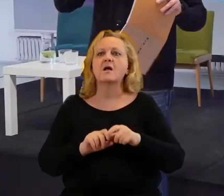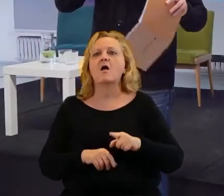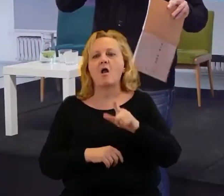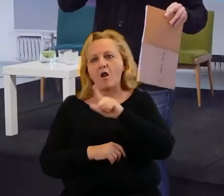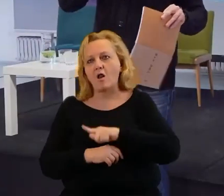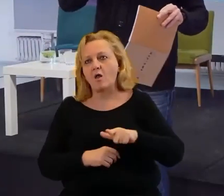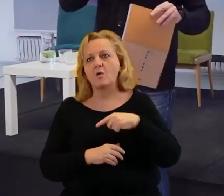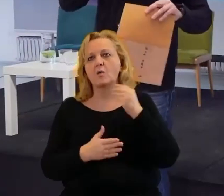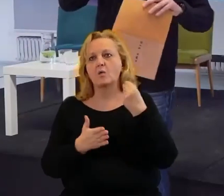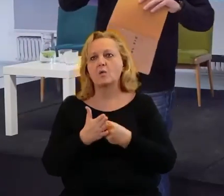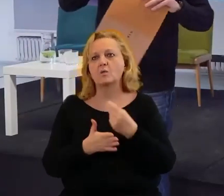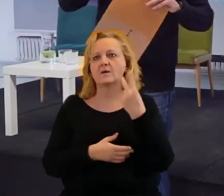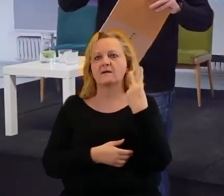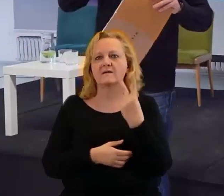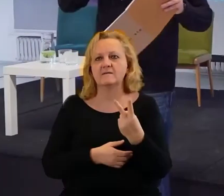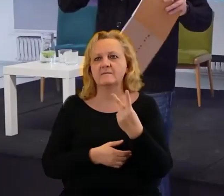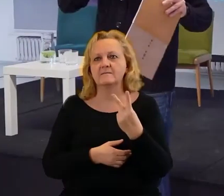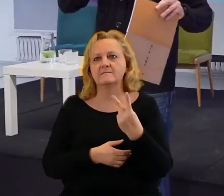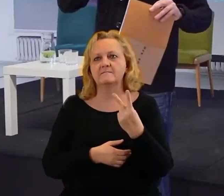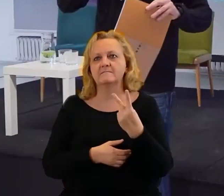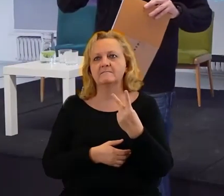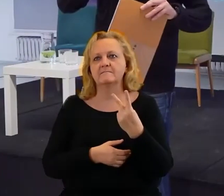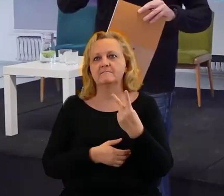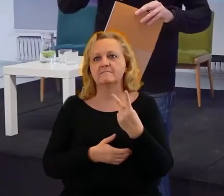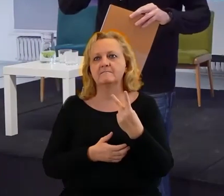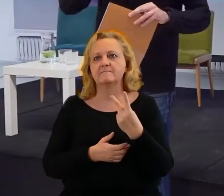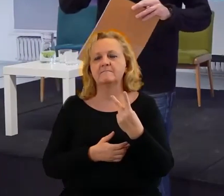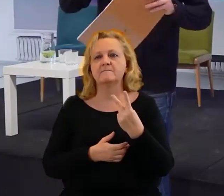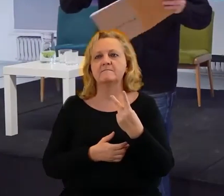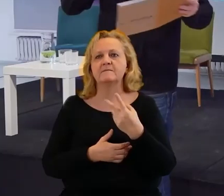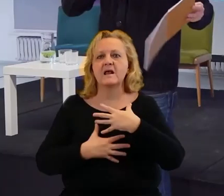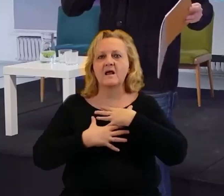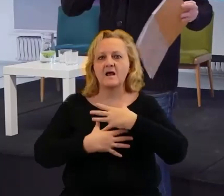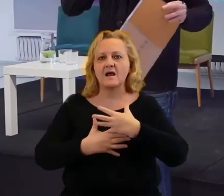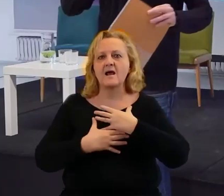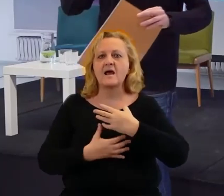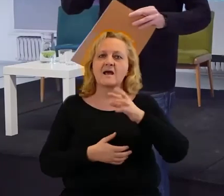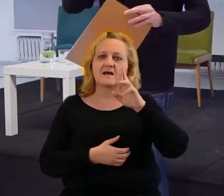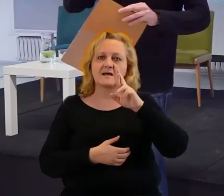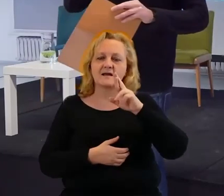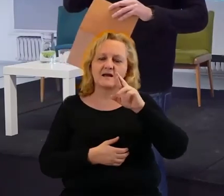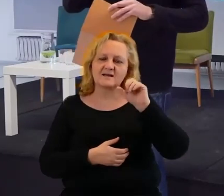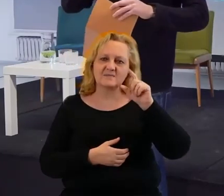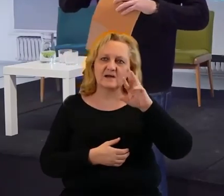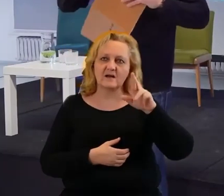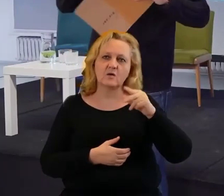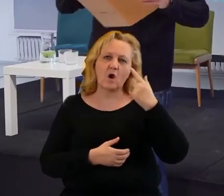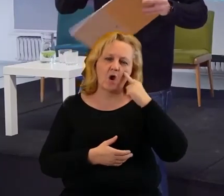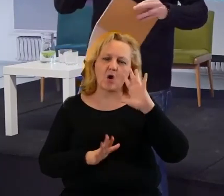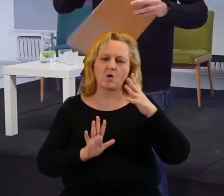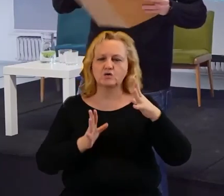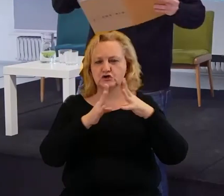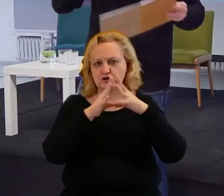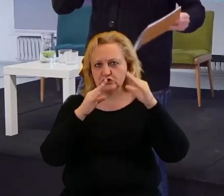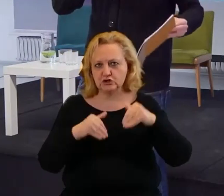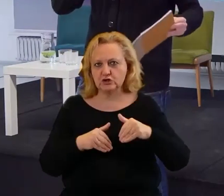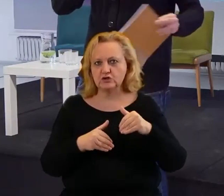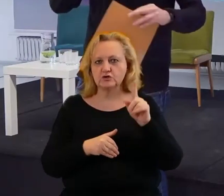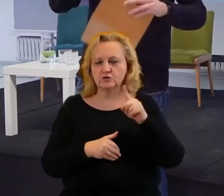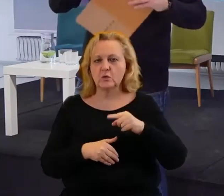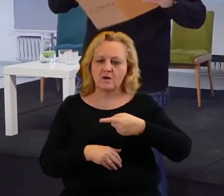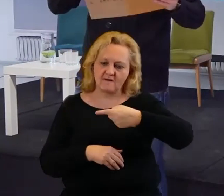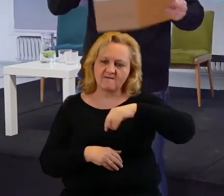lokalnej. Kupiliśmy dwa takie AED defibratory za kwotę około dziesięciu tysięcy złotych z naszych własnych